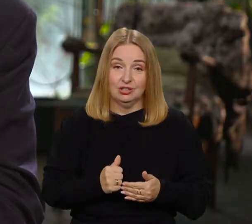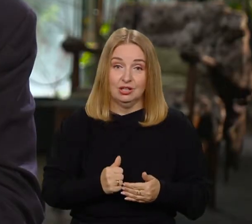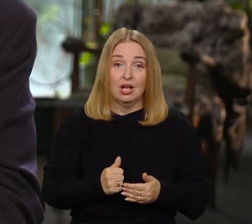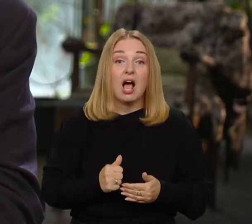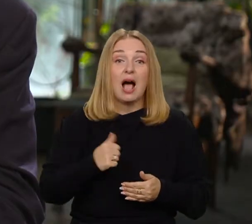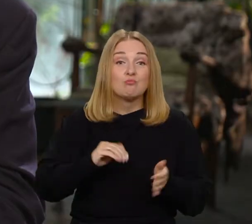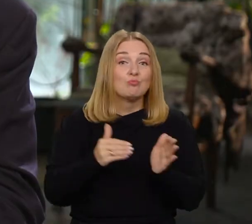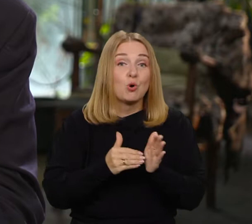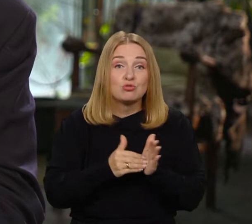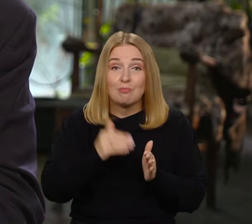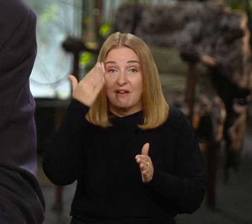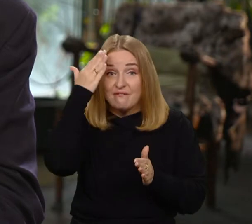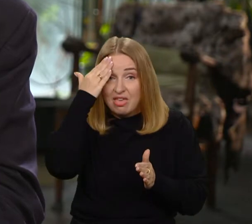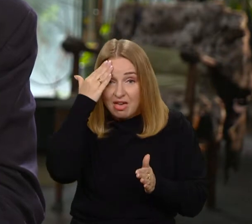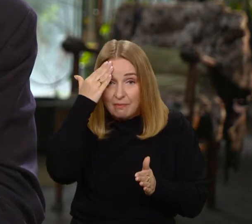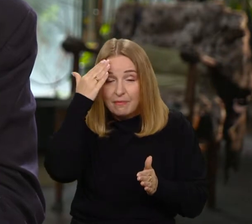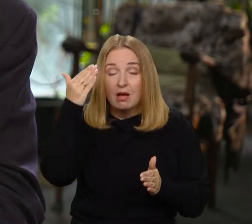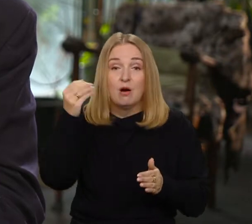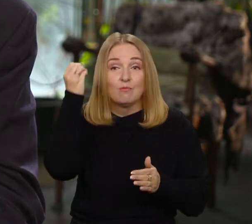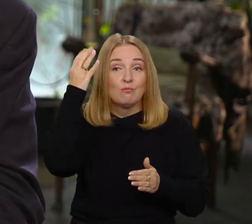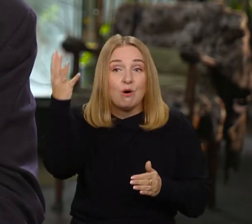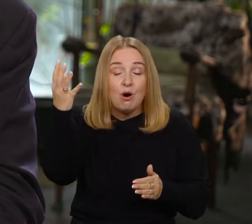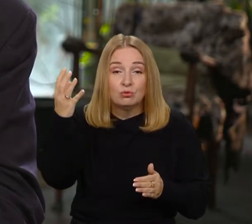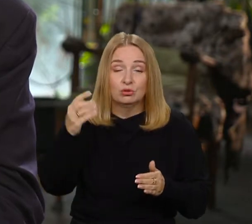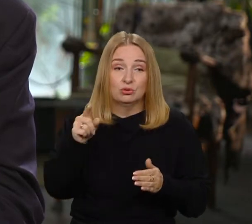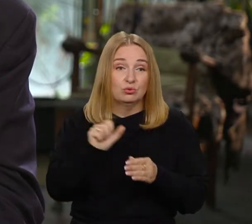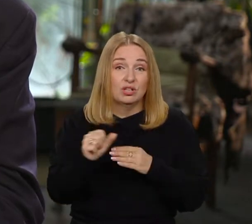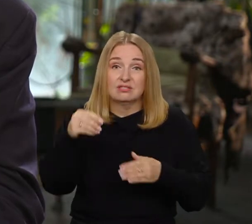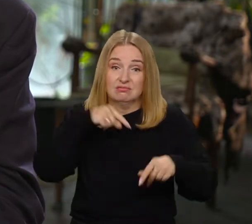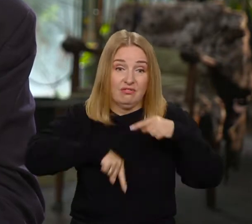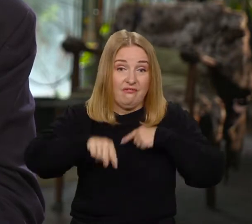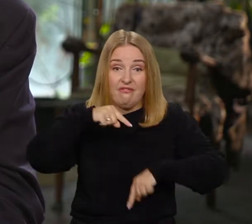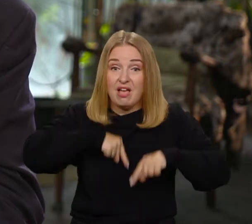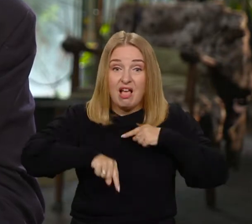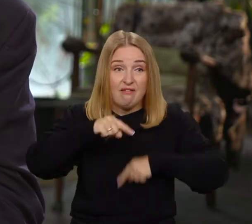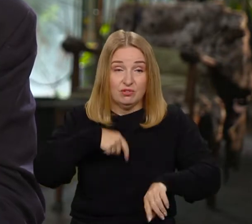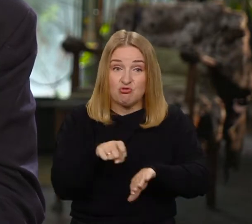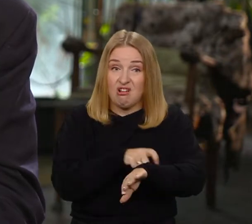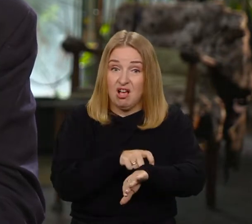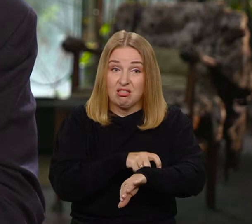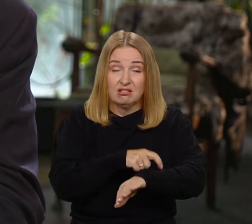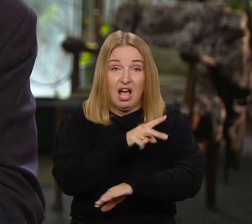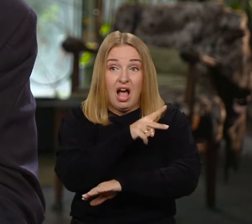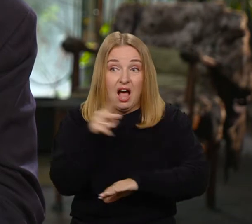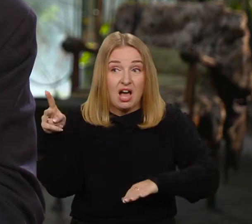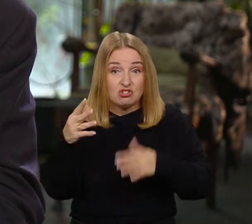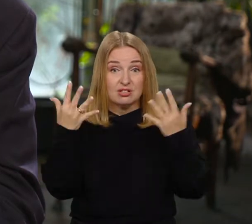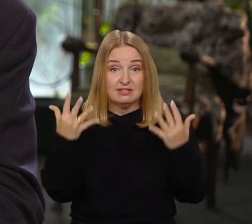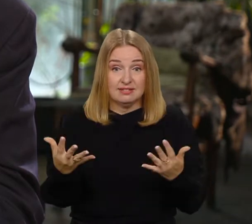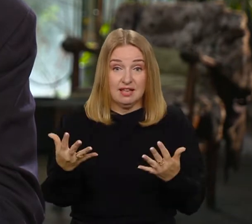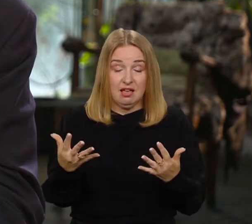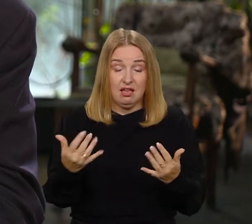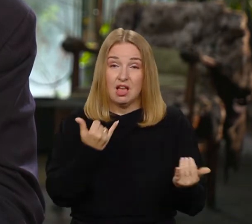wiedzy jest jakąś potrzebą zanotowaną chyba w naszym genotypie. Czujemy się